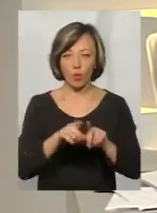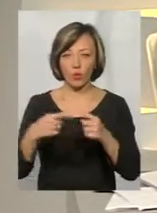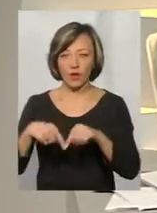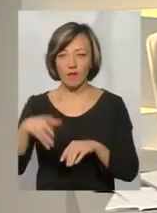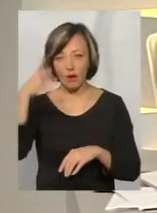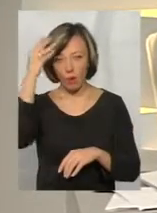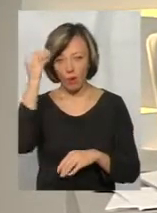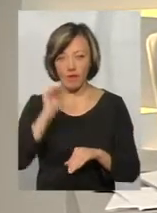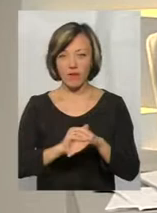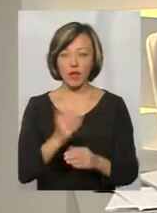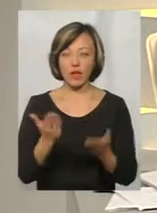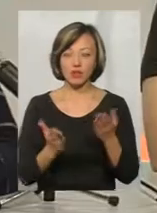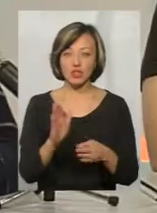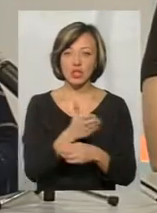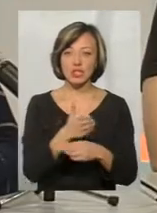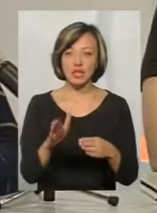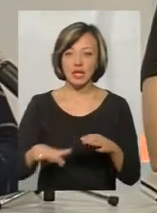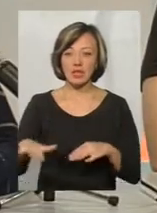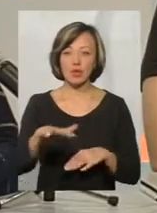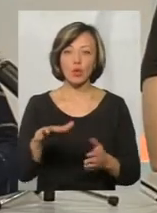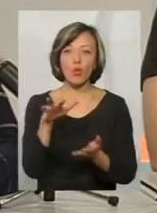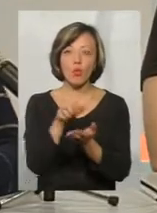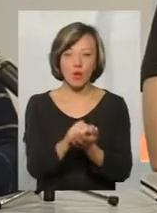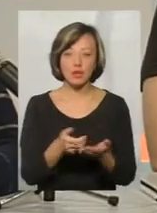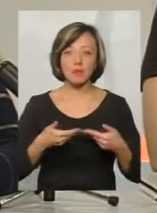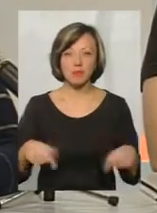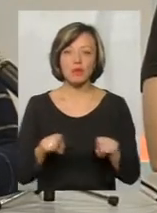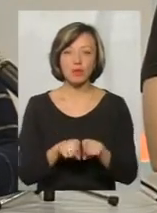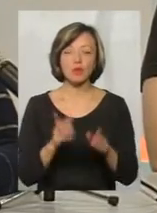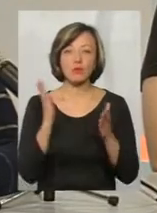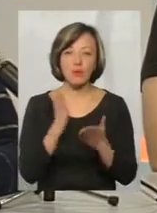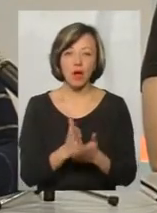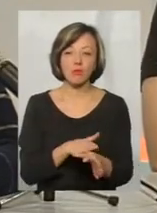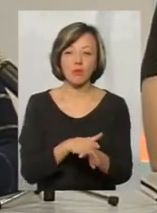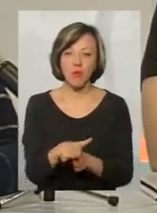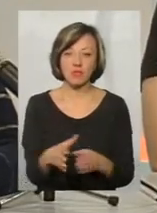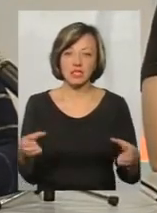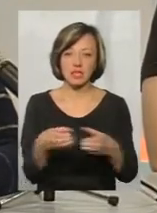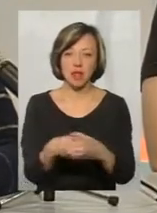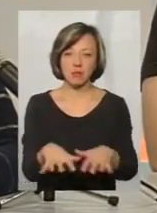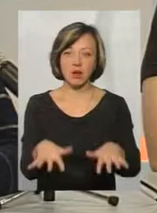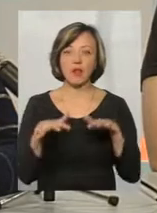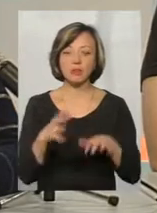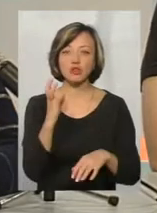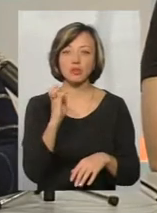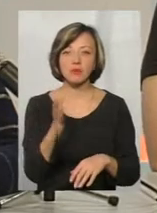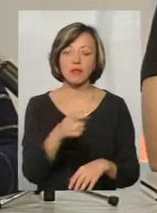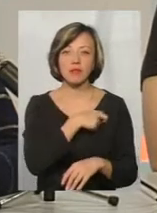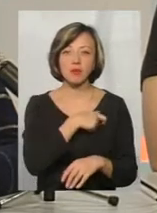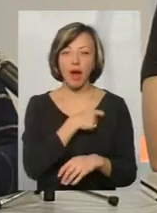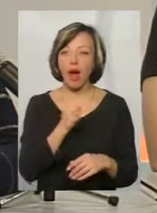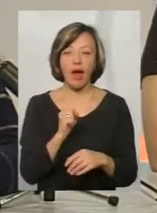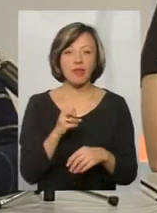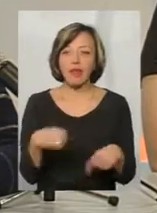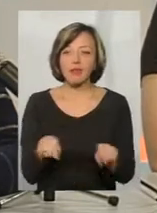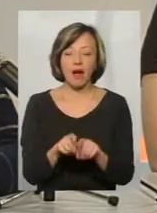враховує той факт, що навіть якщо частина території окупована, ми все одно будемо мати повний склад парламенту. От на нас буде 450 депутатів, а не так,